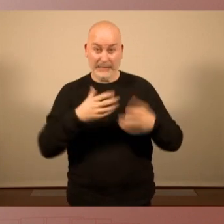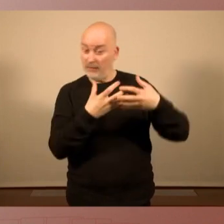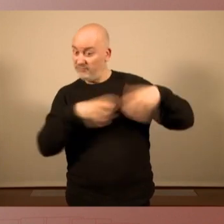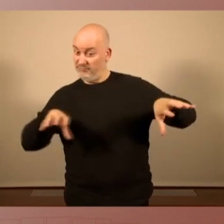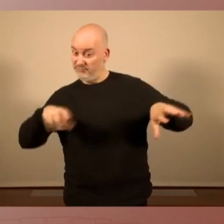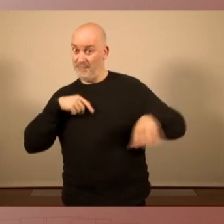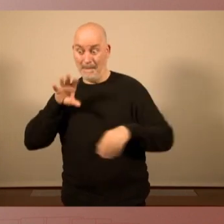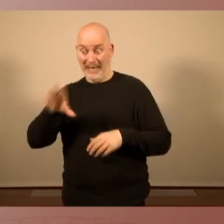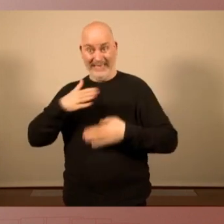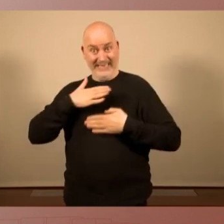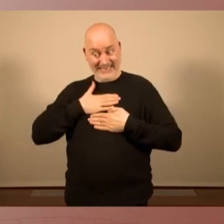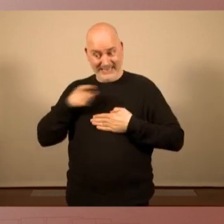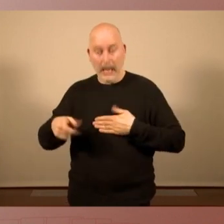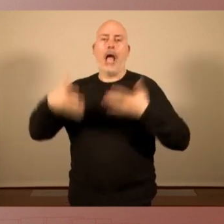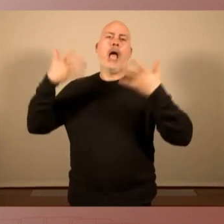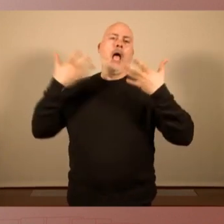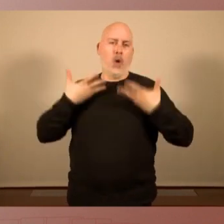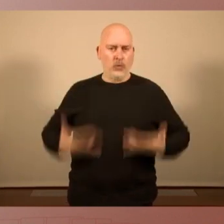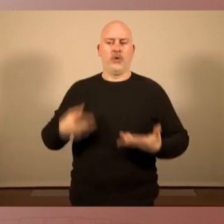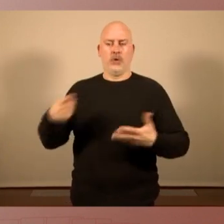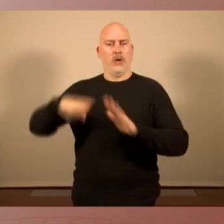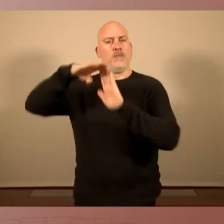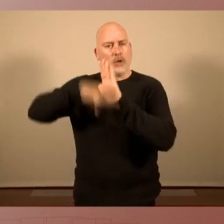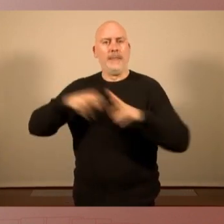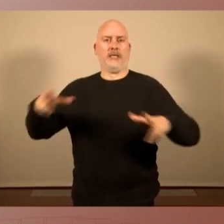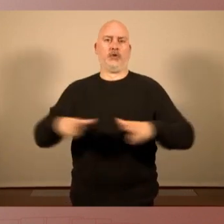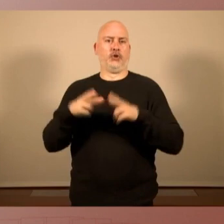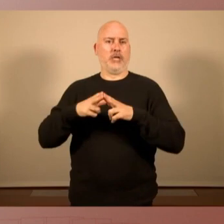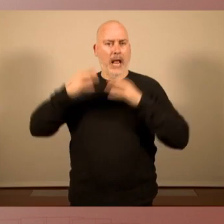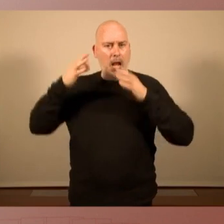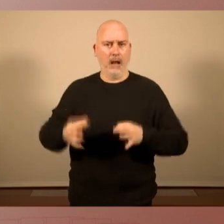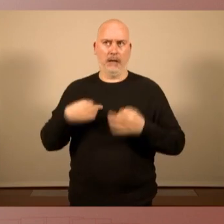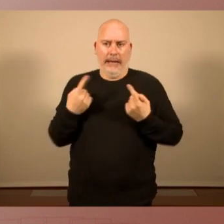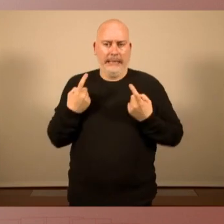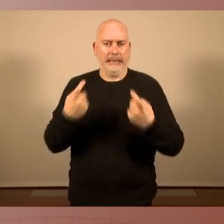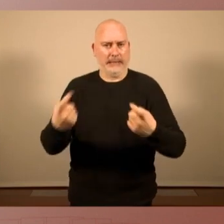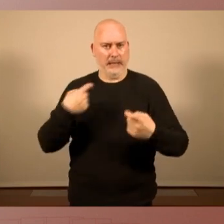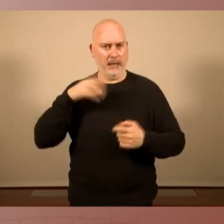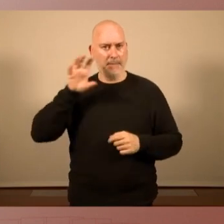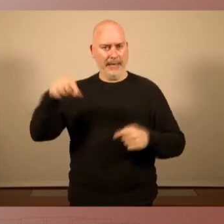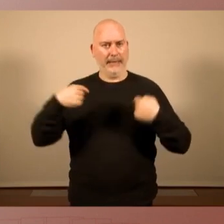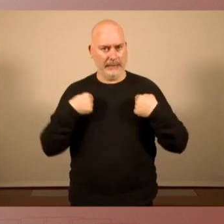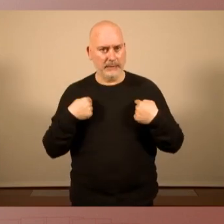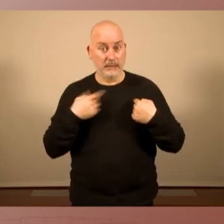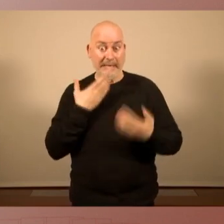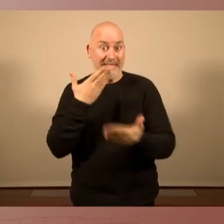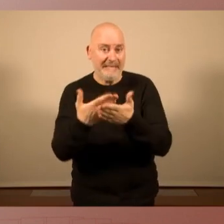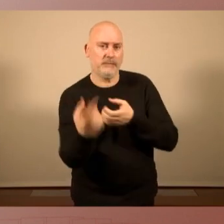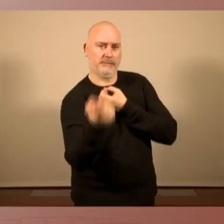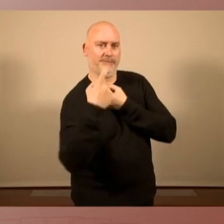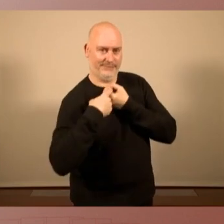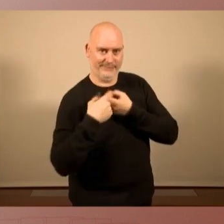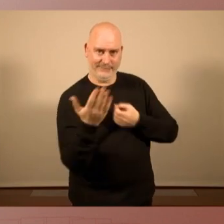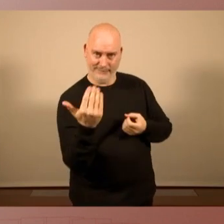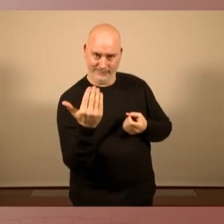nostre país podem desplegar el programa social que necessita aquest país i els hi demanem que s'hi sumin bàsicament